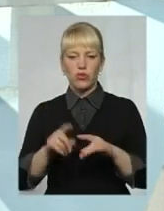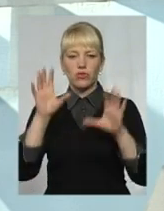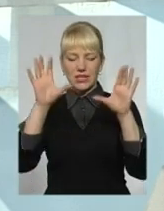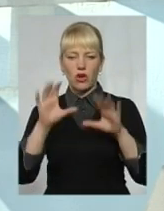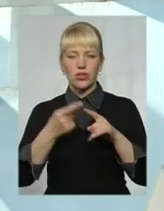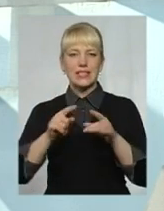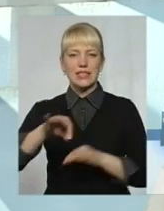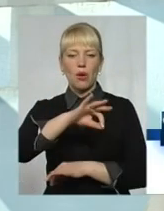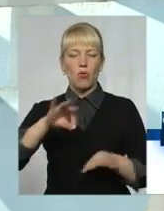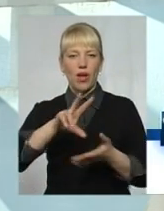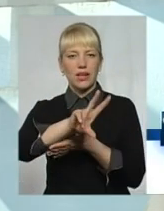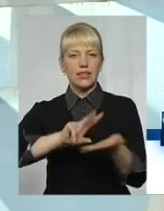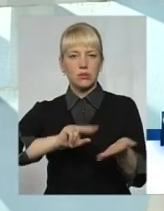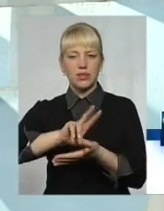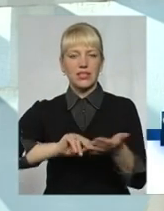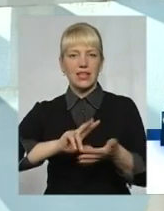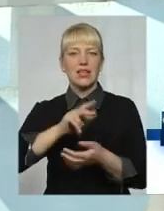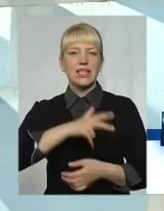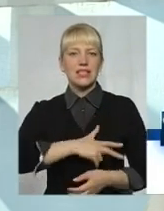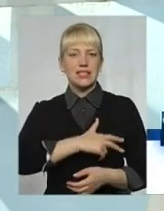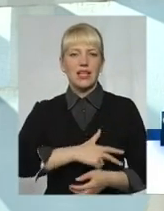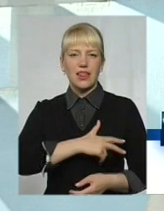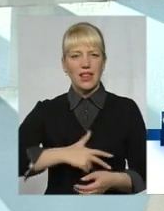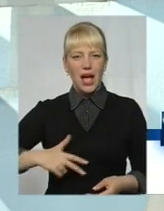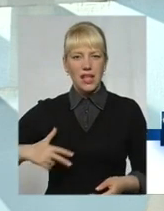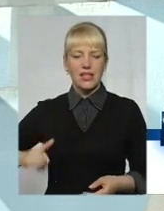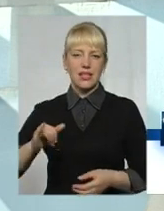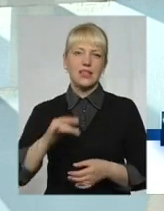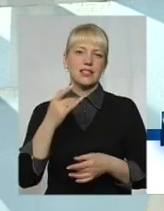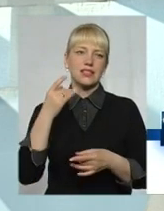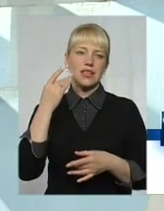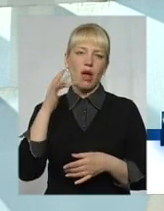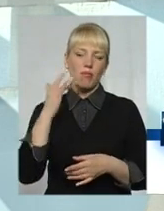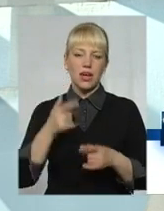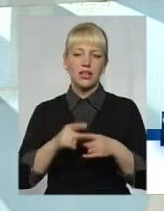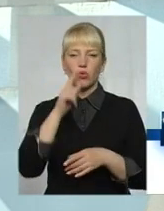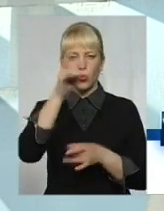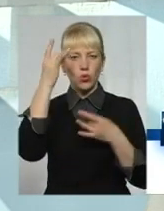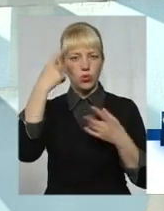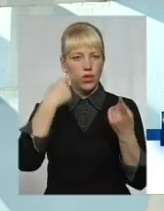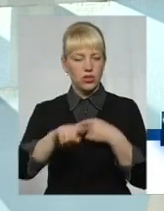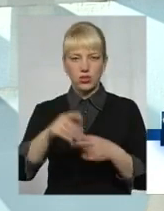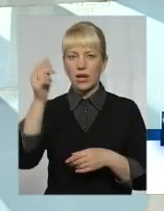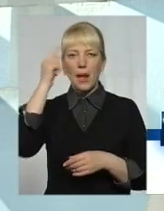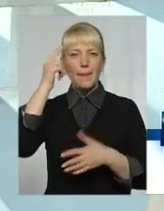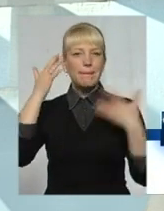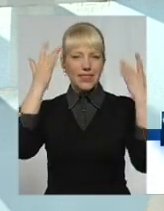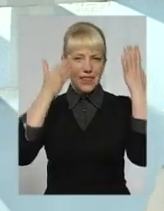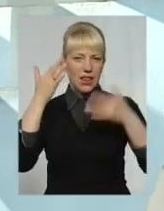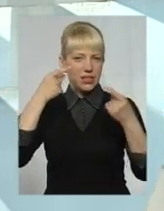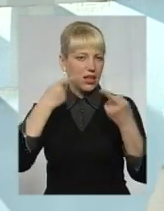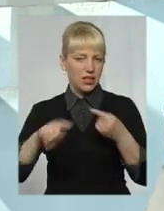Данії і Сполучених Штатів Америки. Культура життя трошки інша в Америці і в Данії. І менталітет громадян трошки інший.